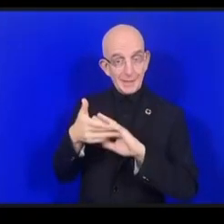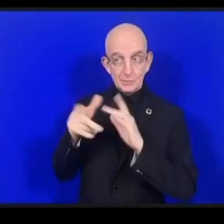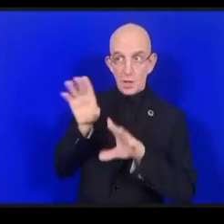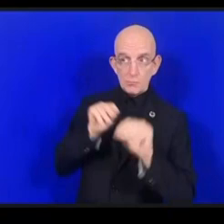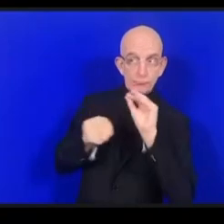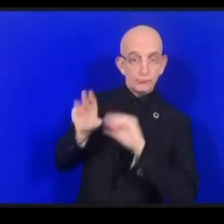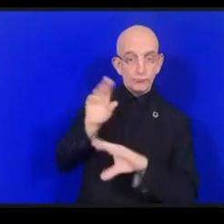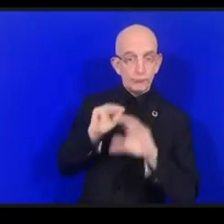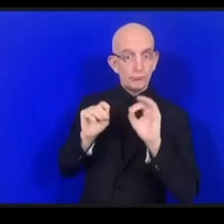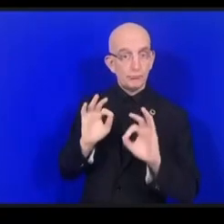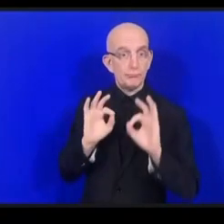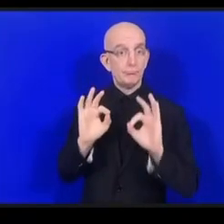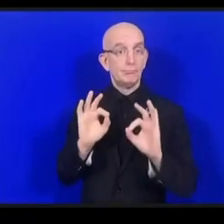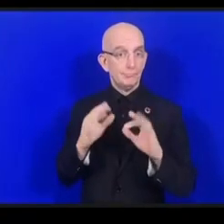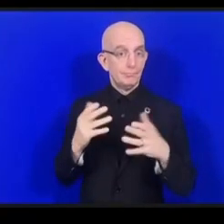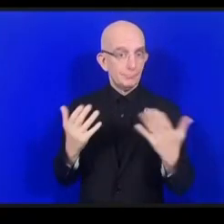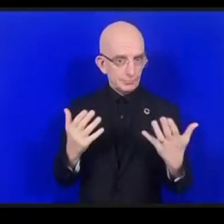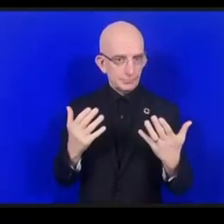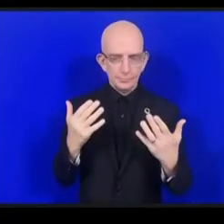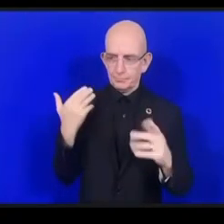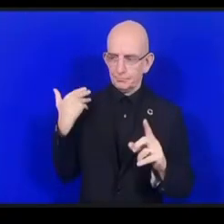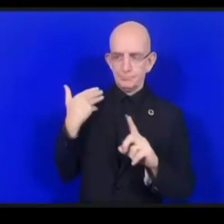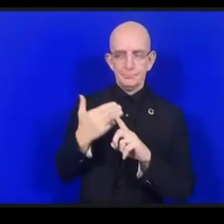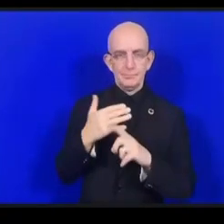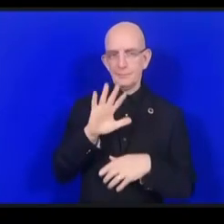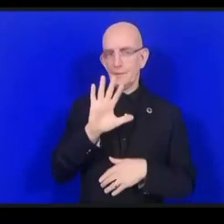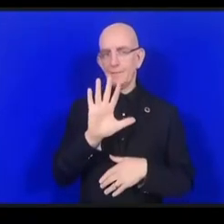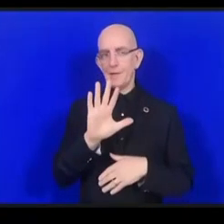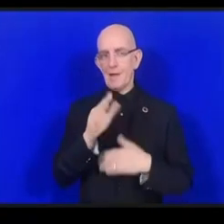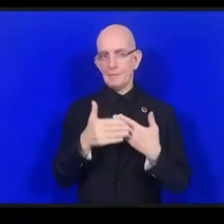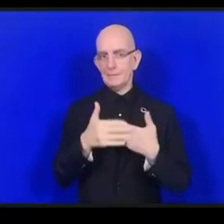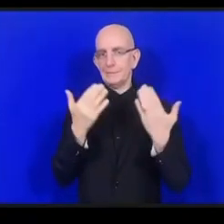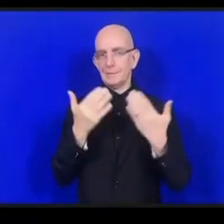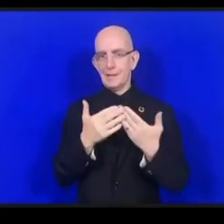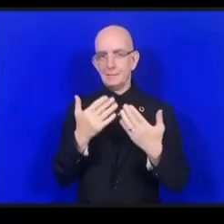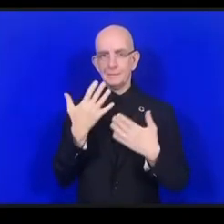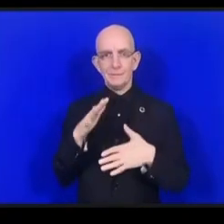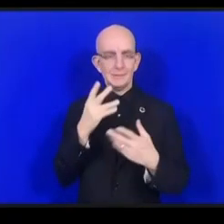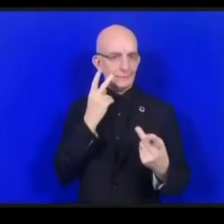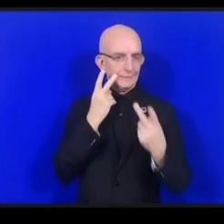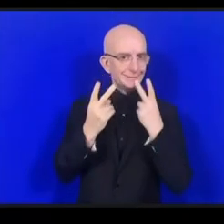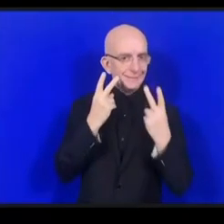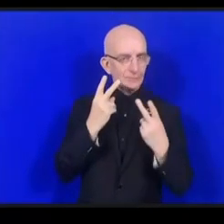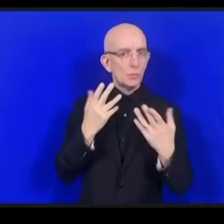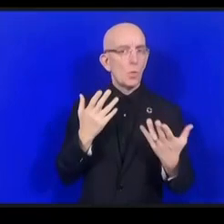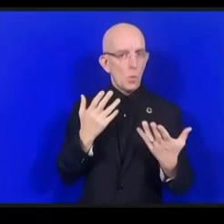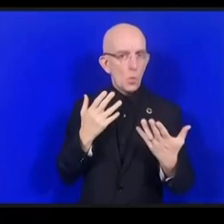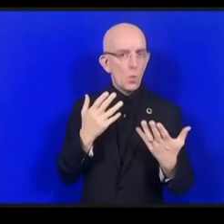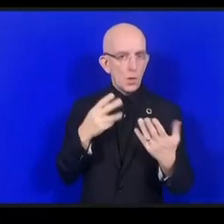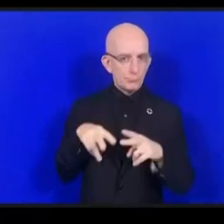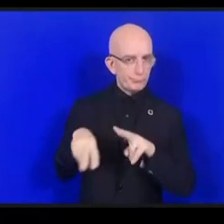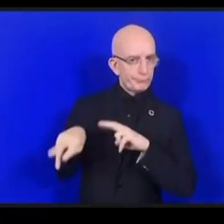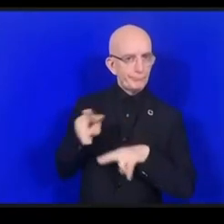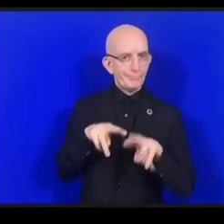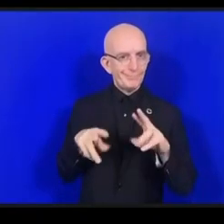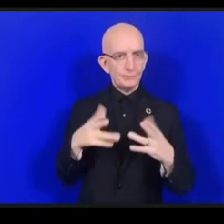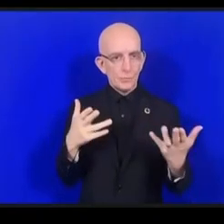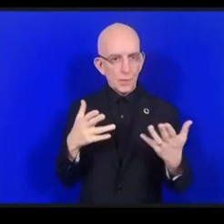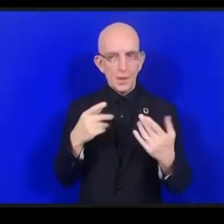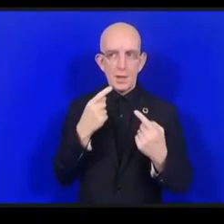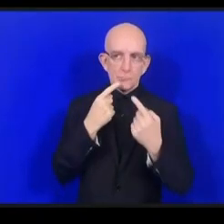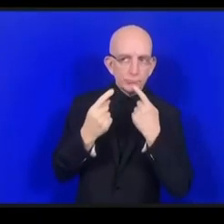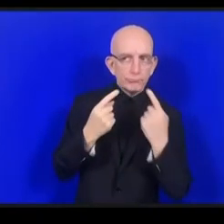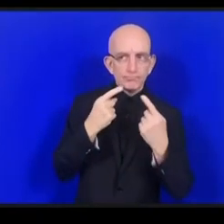وفي الأجهزة المتصلة ما هي الخطوات التي نتخذها لتأكد من أن